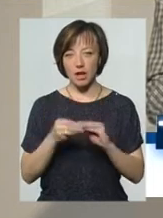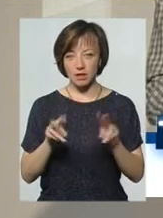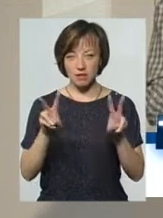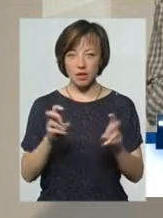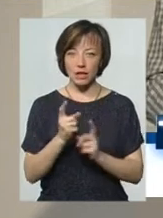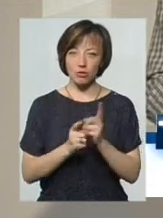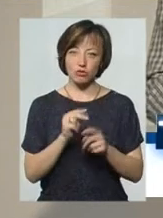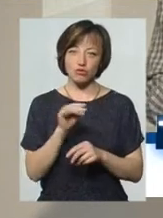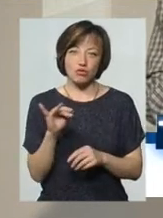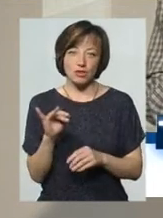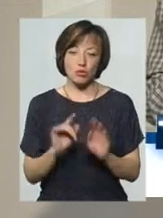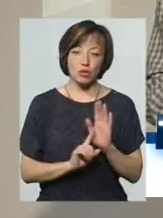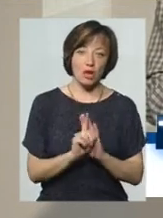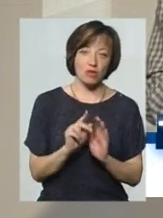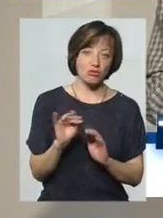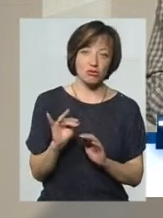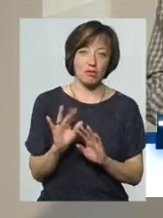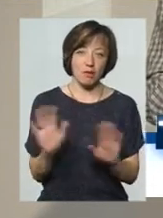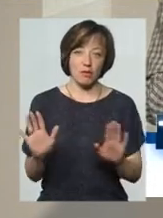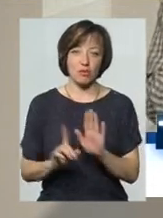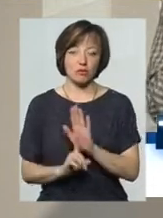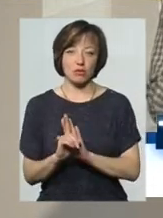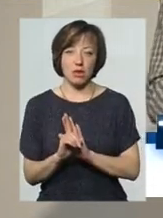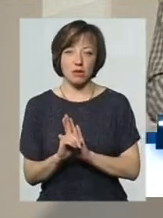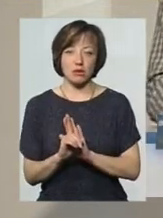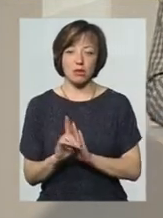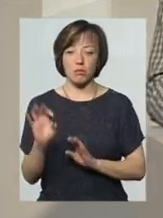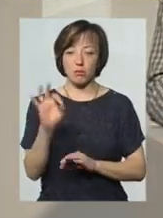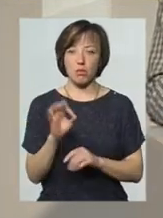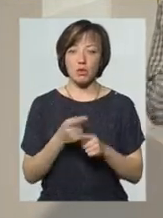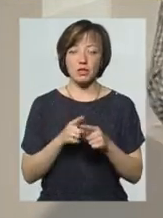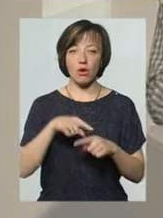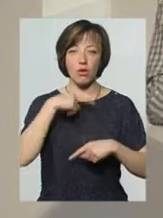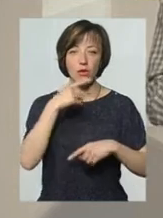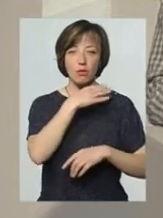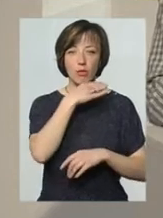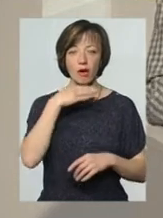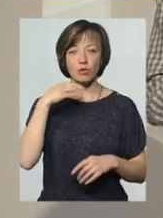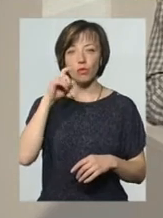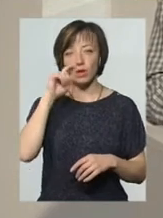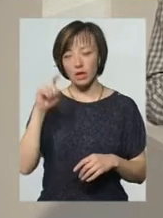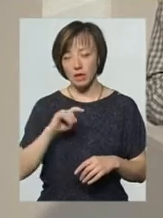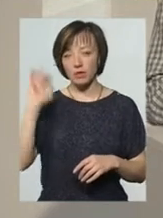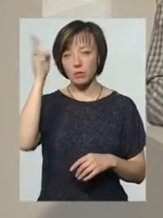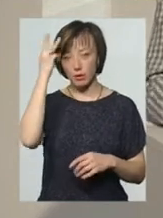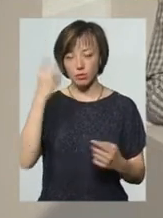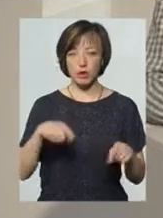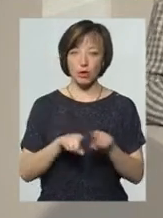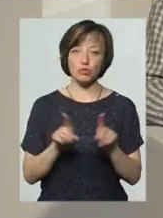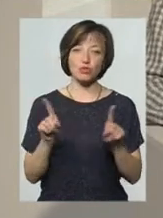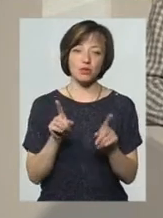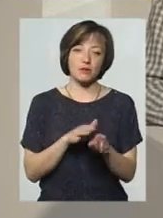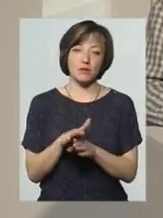реформою, чи вона стартувала, чи не стартувала, тому що про неї говорять багато в Україні, ну і в Хмельницькому також, щось